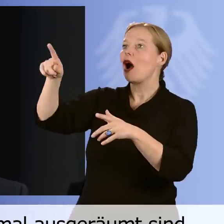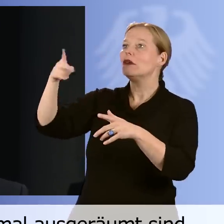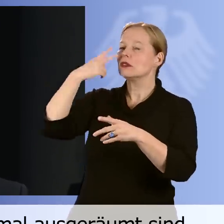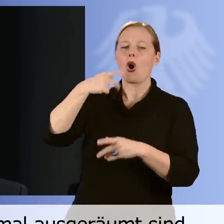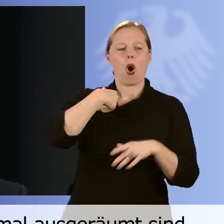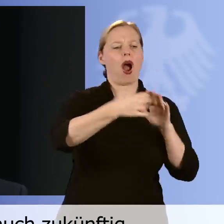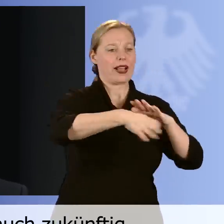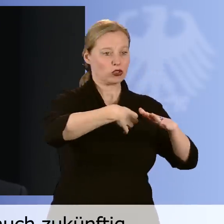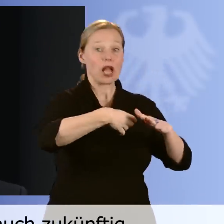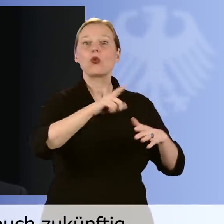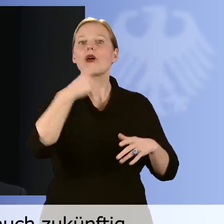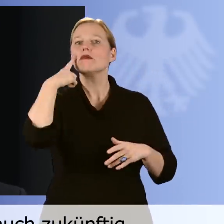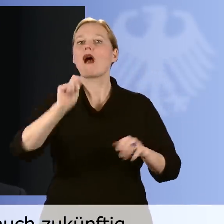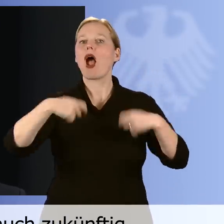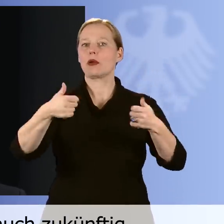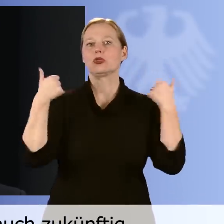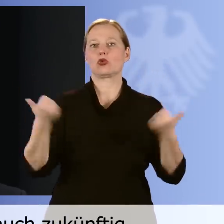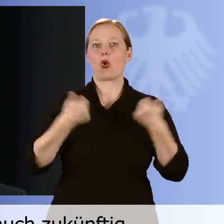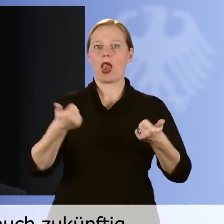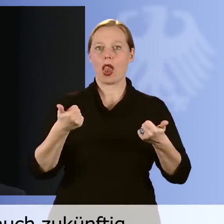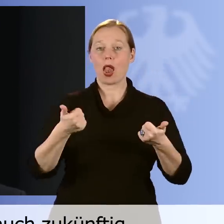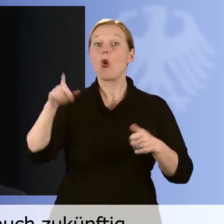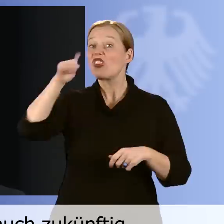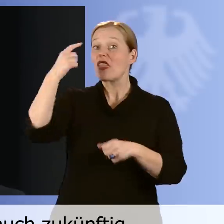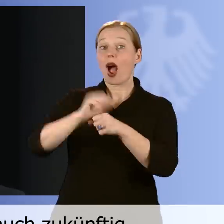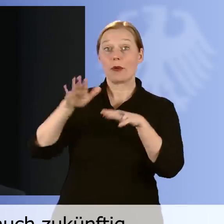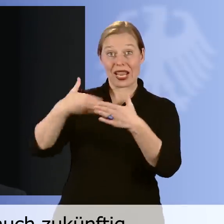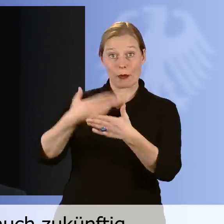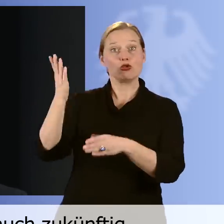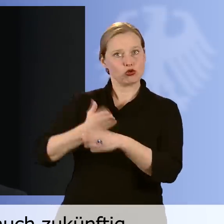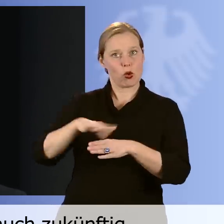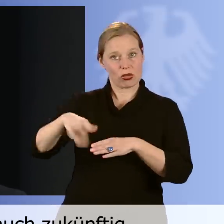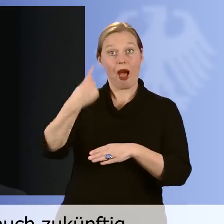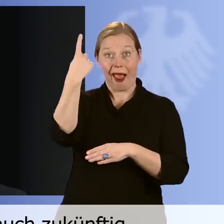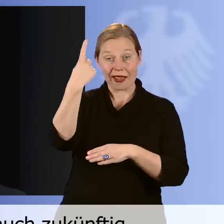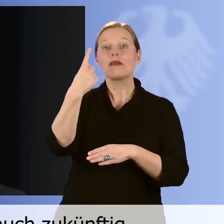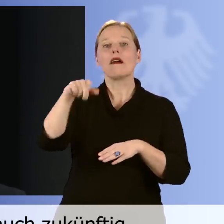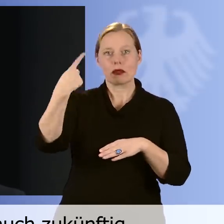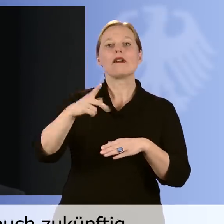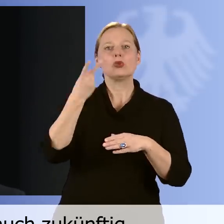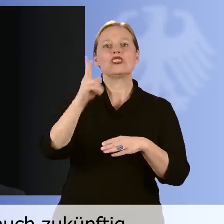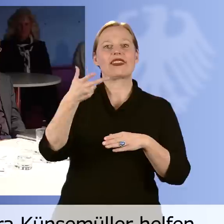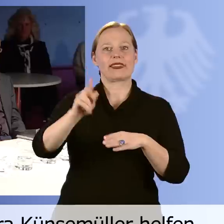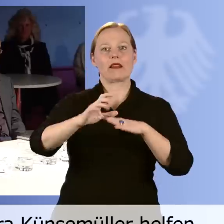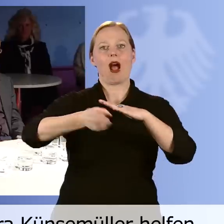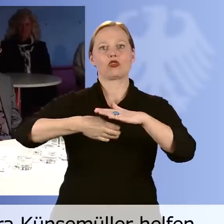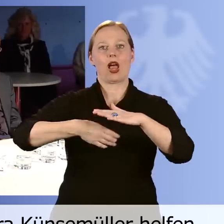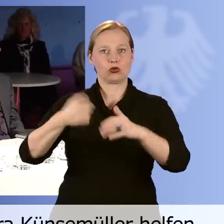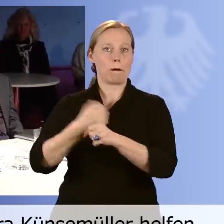tolle Ergebnisse. Und wenn dann ein Arbeitgeber einen Schwerbehinderten eingestellt hat, der stellt auch zukünftig Schwerbehinderte ein.